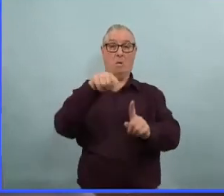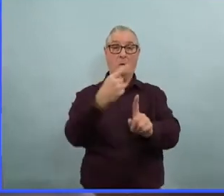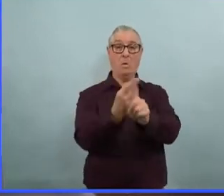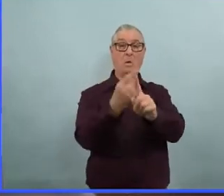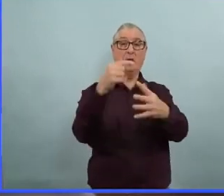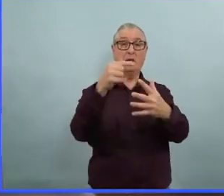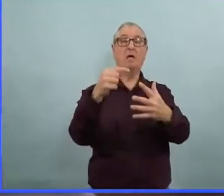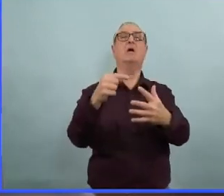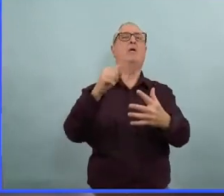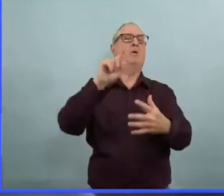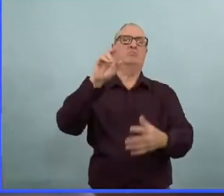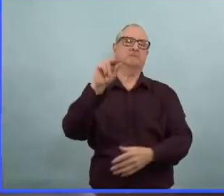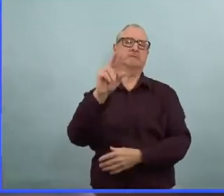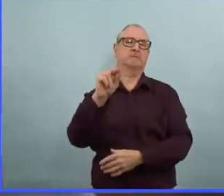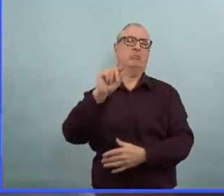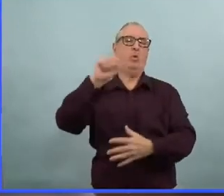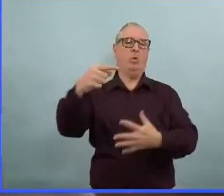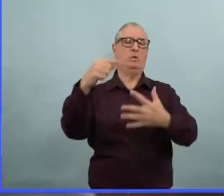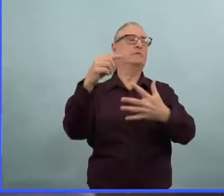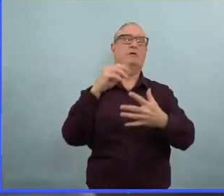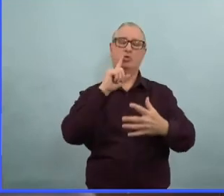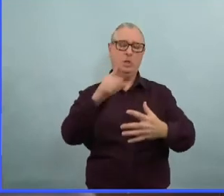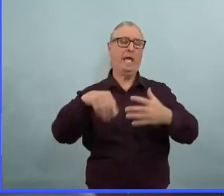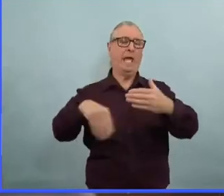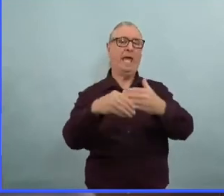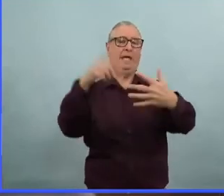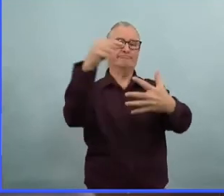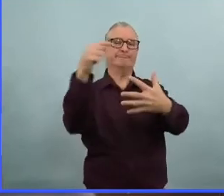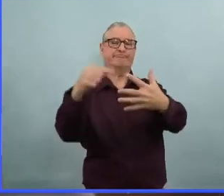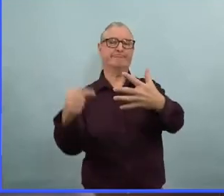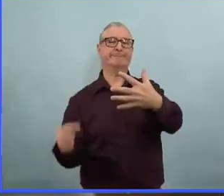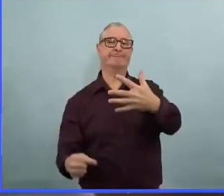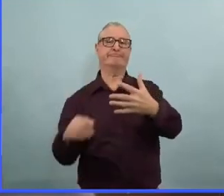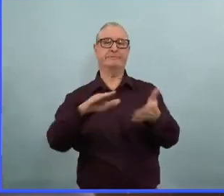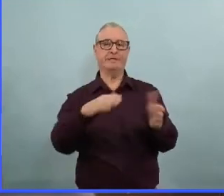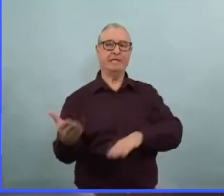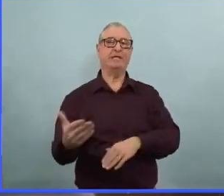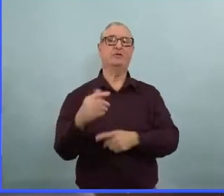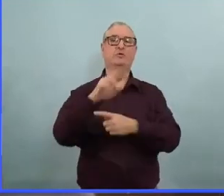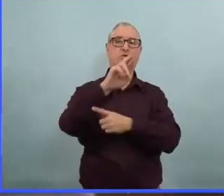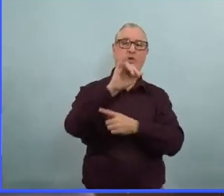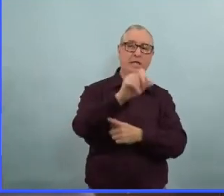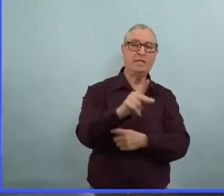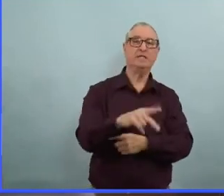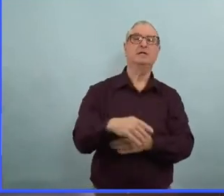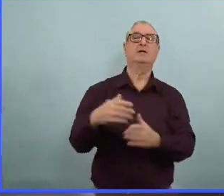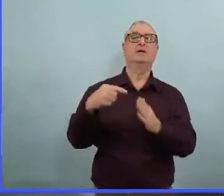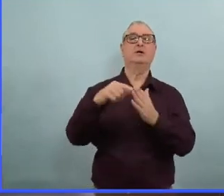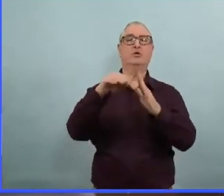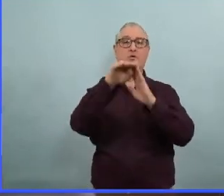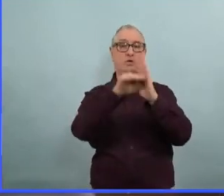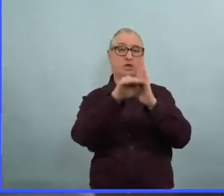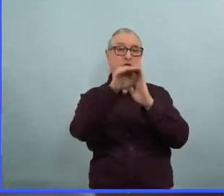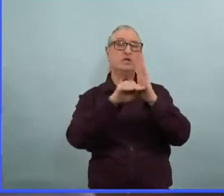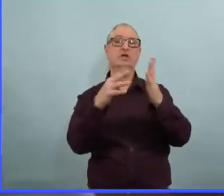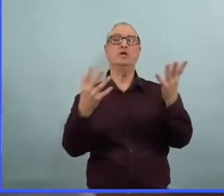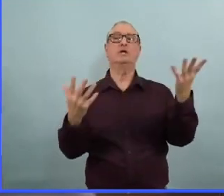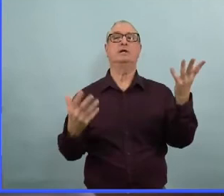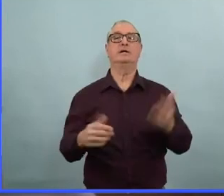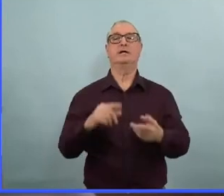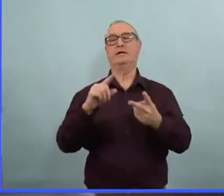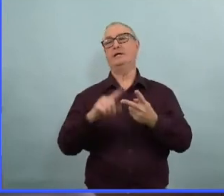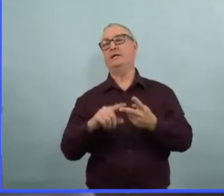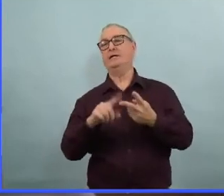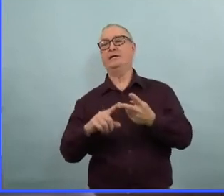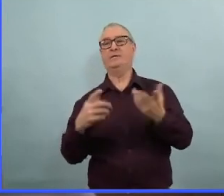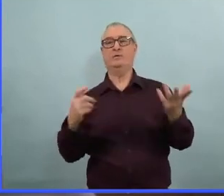on examine le risque de contracter la COVID lorsqu'on examine les répercussions des ordres de santé publique